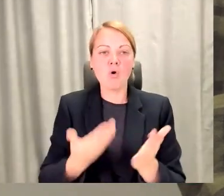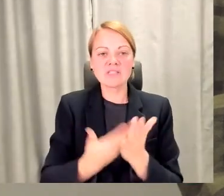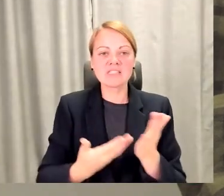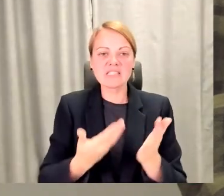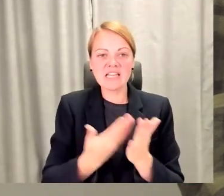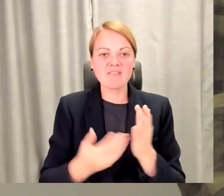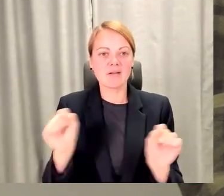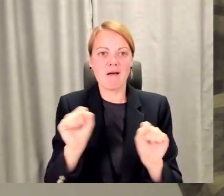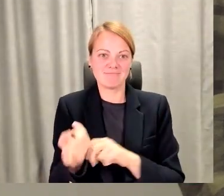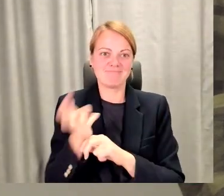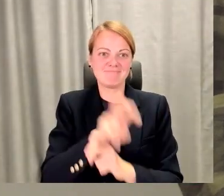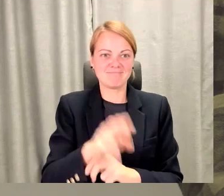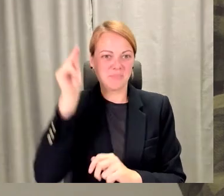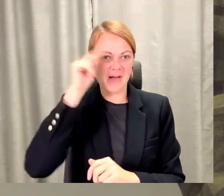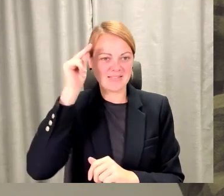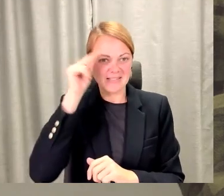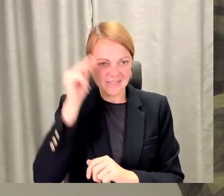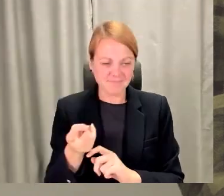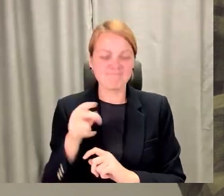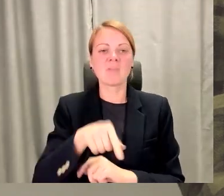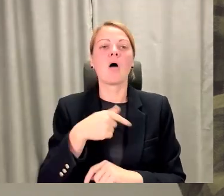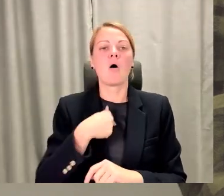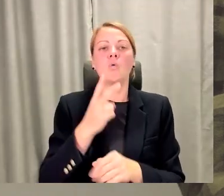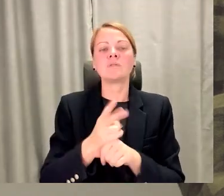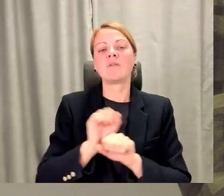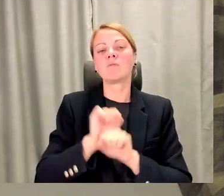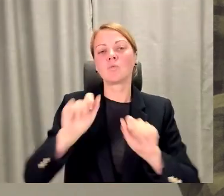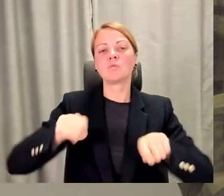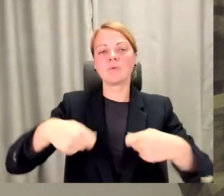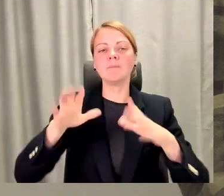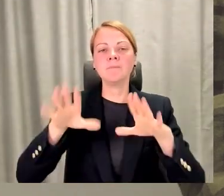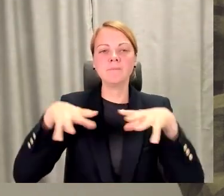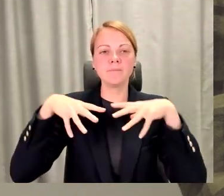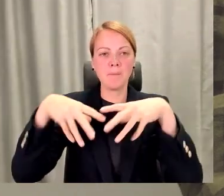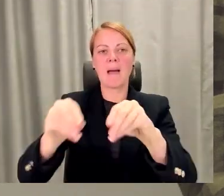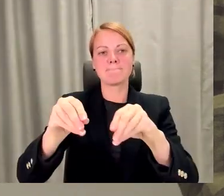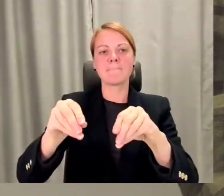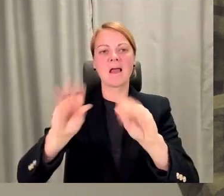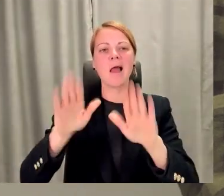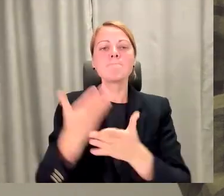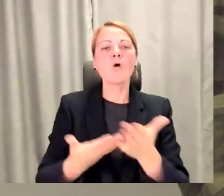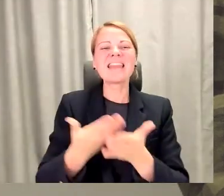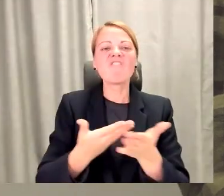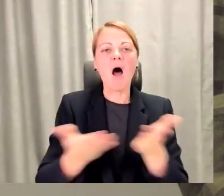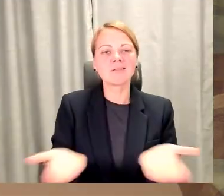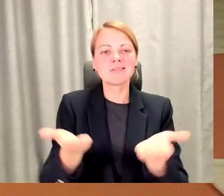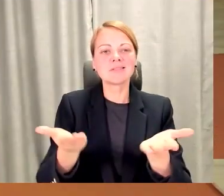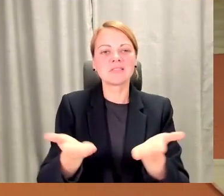mūsu uzdevums ir nodrošināt, lai viņa pabeigtu. Un tā motivācija saglabātās. Jūs ar viņu